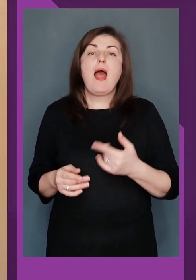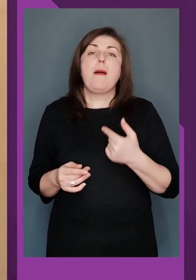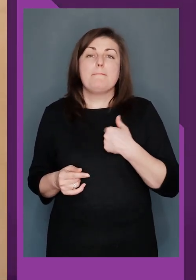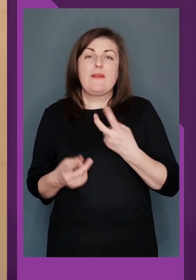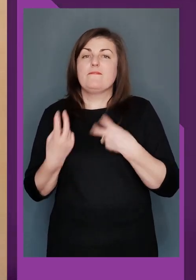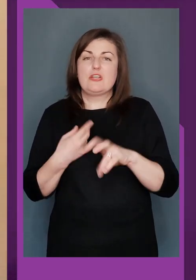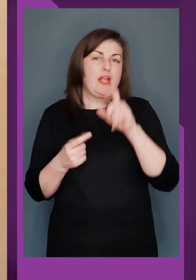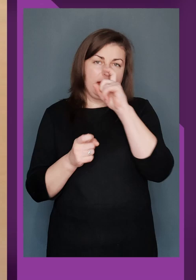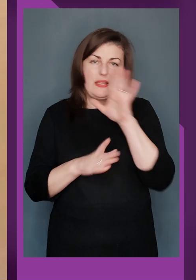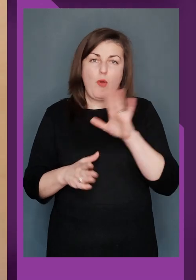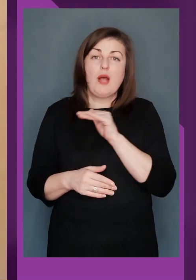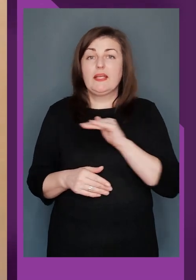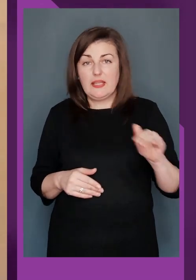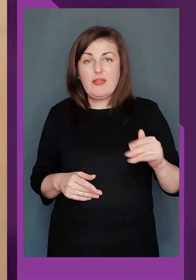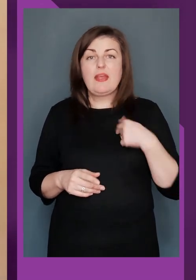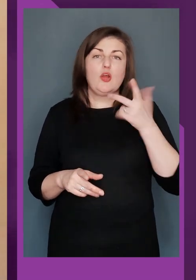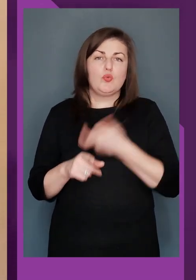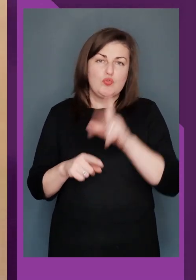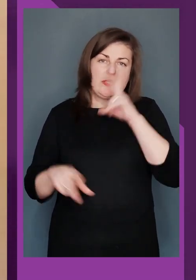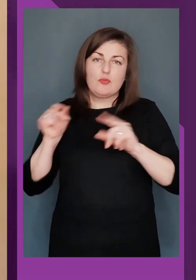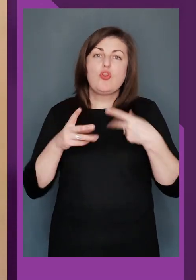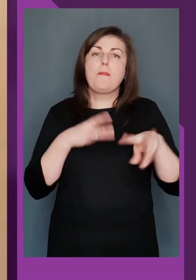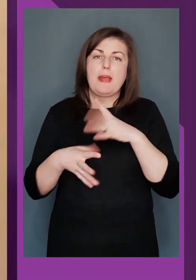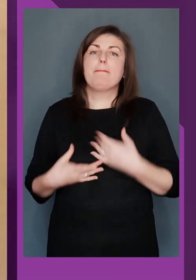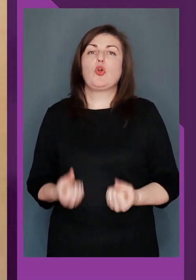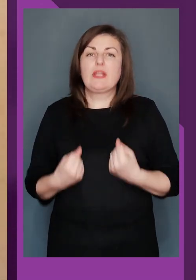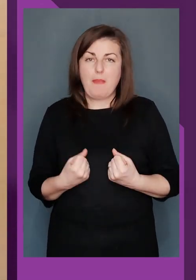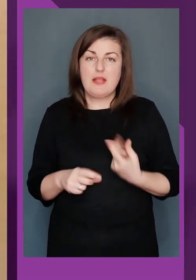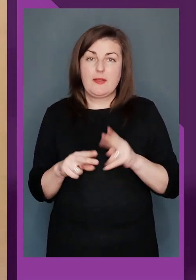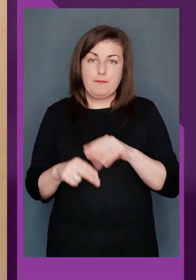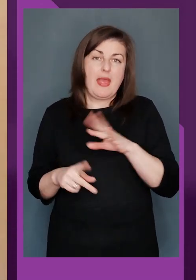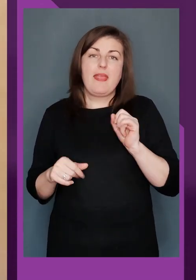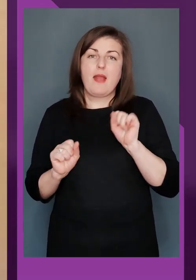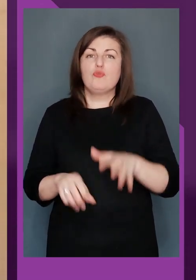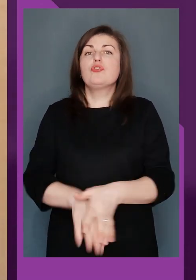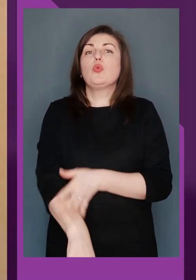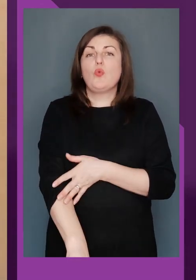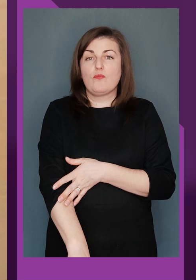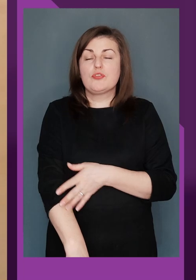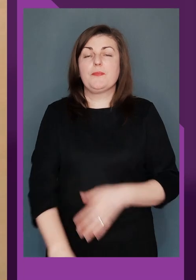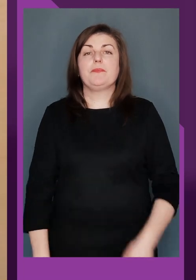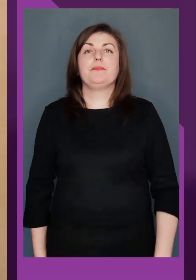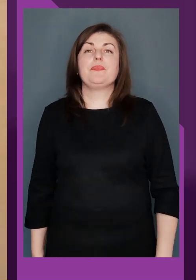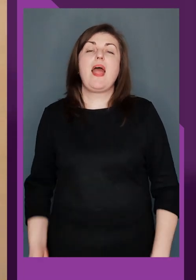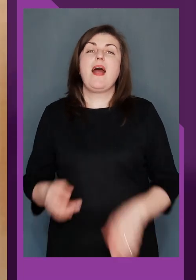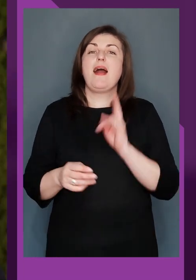бути. Ми вийшли на непоганий рівень і дуже сподіваюся, ми протримаємось неному якнайдовше.